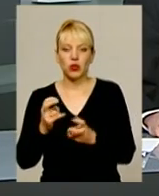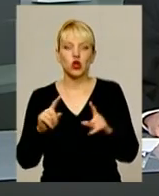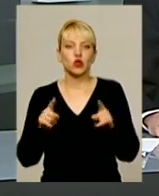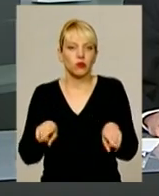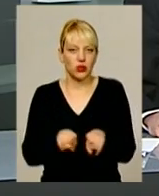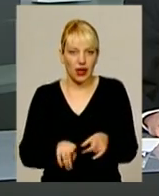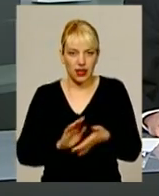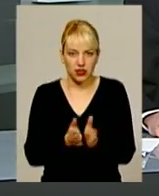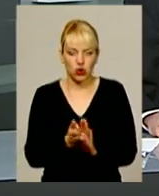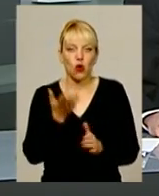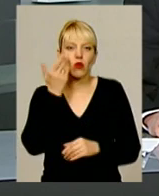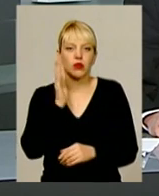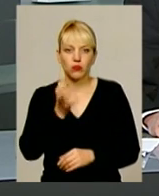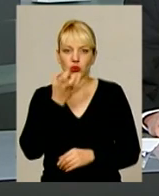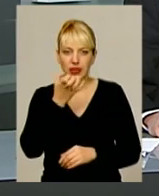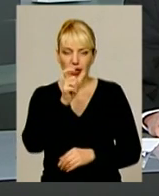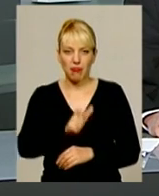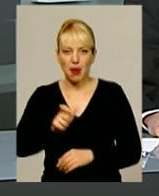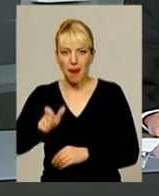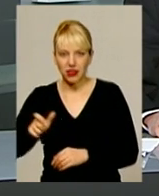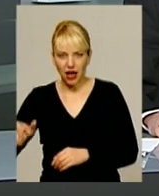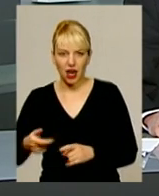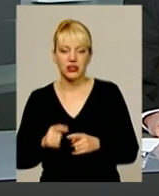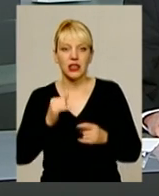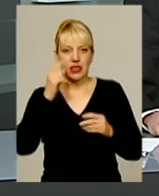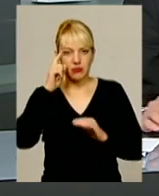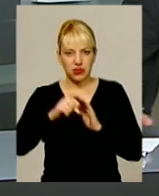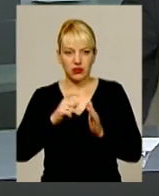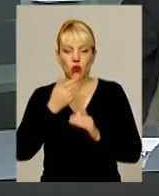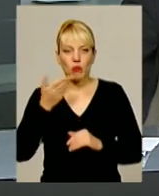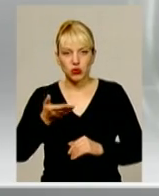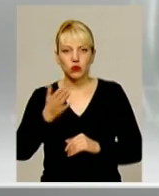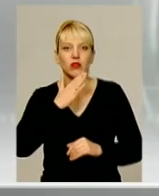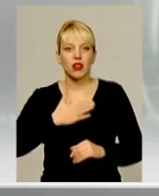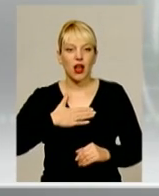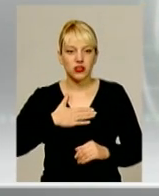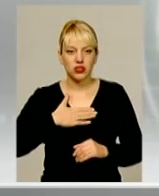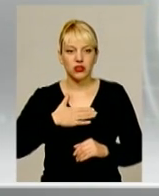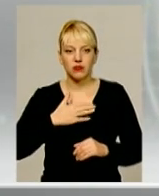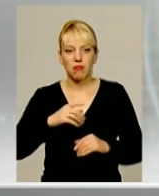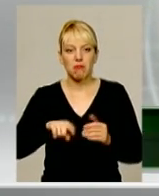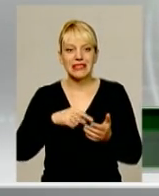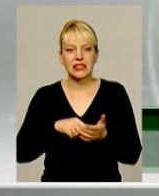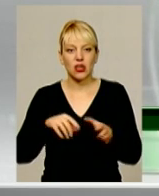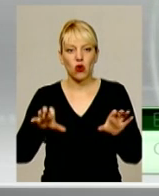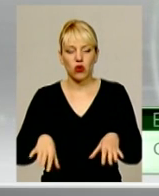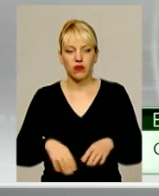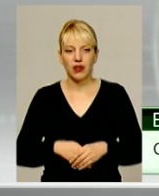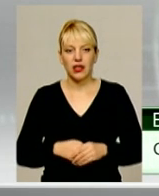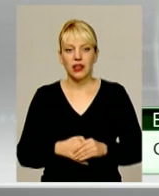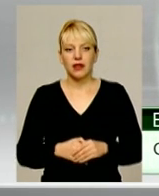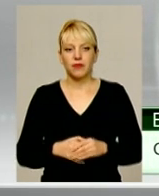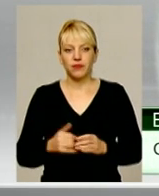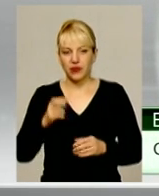коли стануть теплими батареї, в оселях Славутчан коментує міський голова. «Головна причина в тому, що на сьогоднішній день